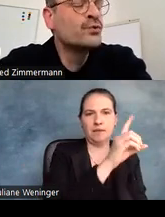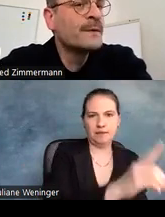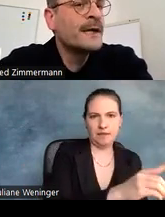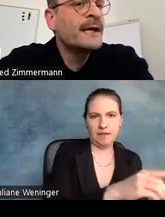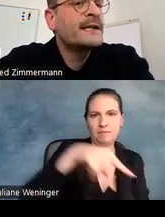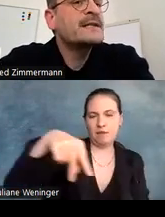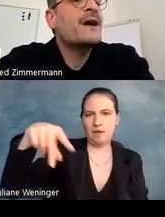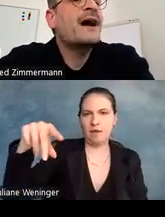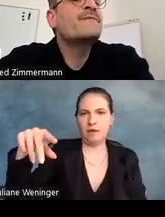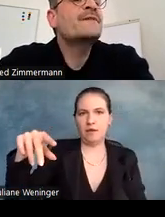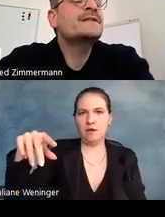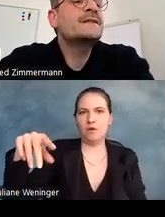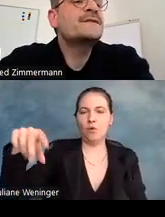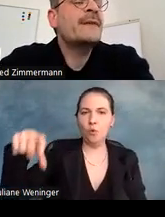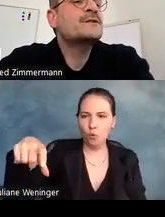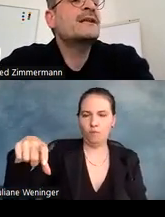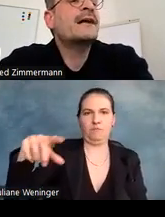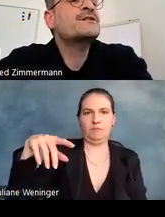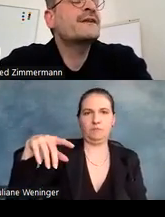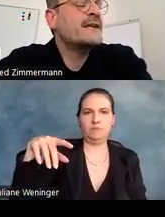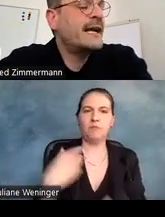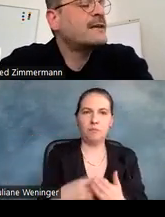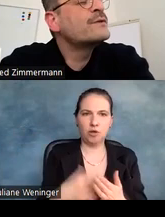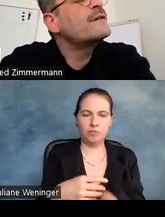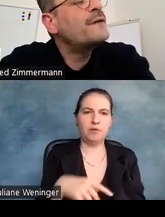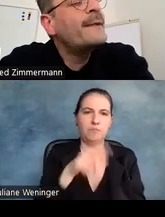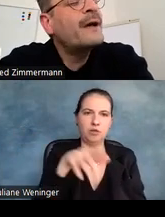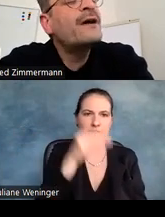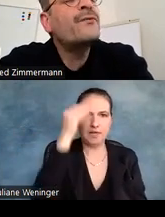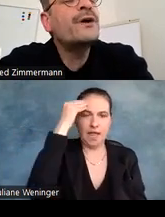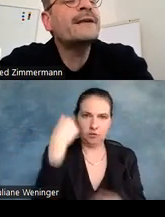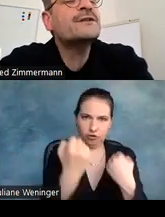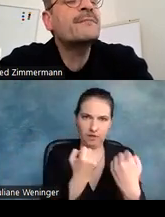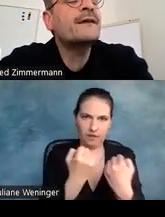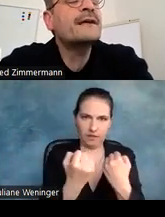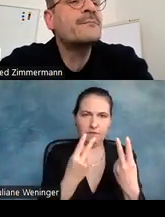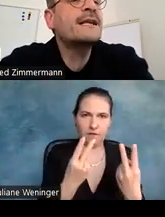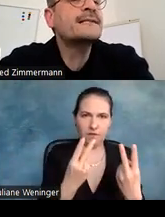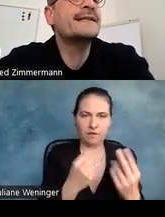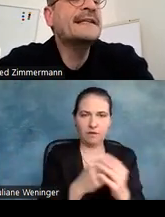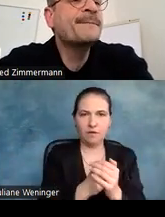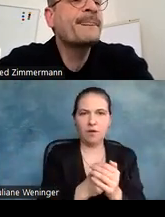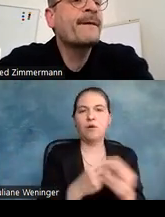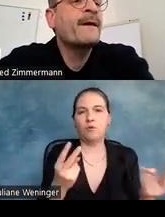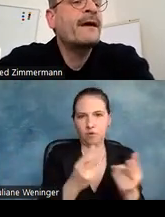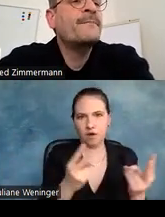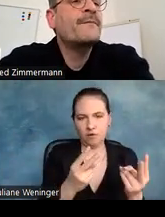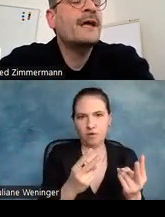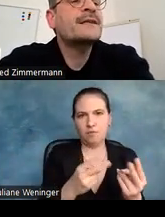P und Q. Die ist vor allem wichtig für Menschen mit Lernschwierigkeiten und vor allem für Menschen mit Legasthenie.